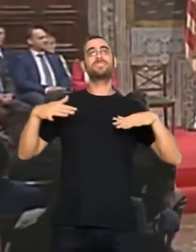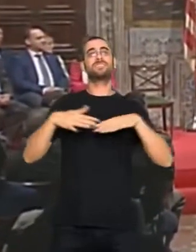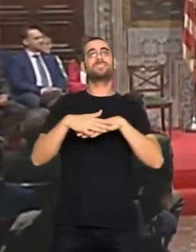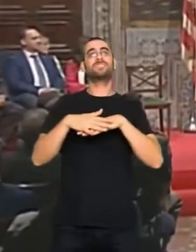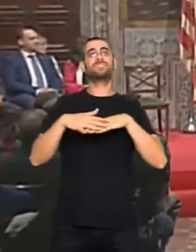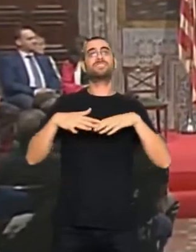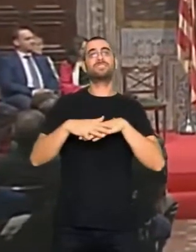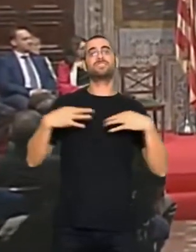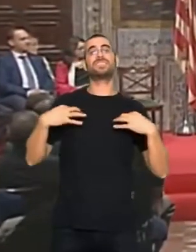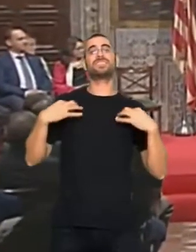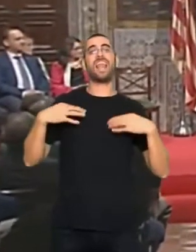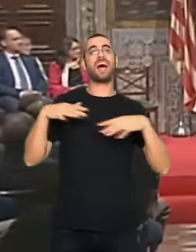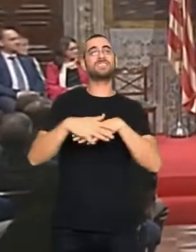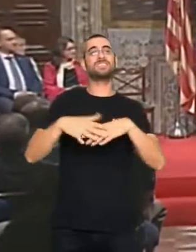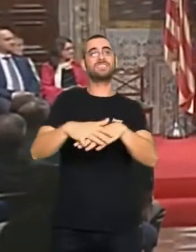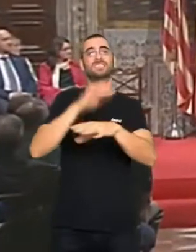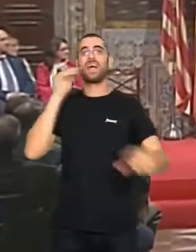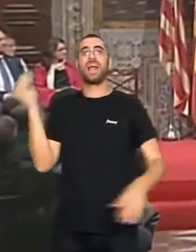cosir la comunitat valenciana.